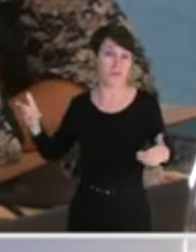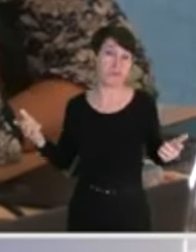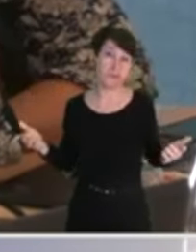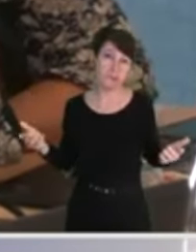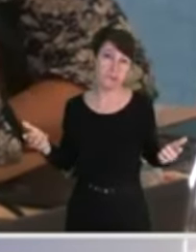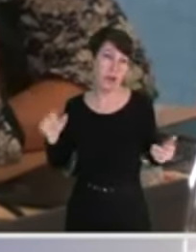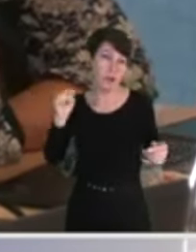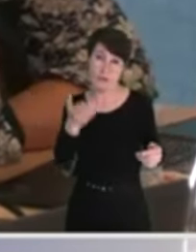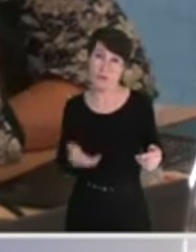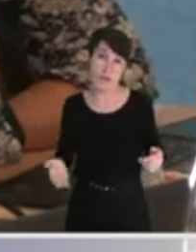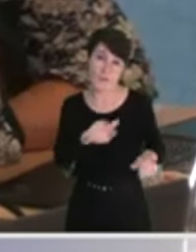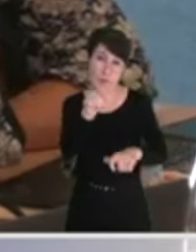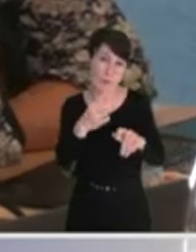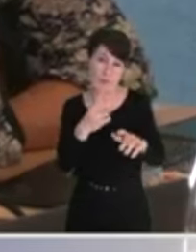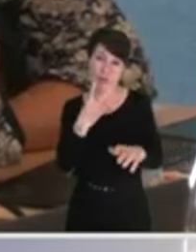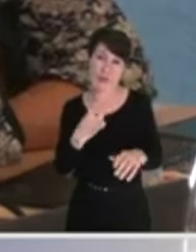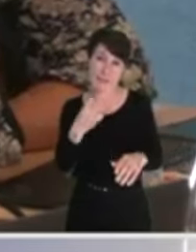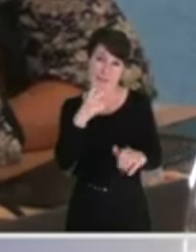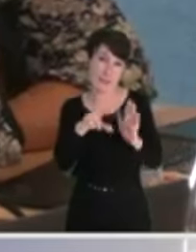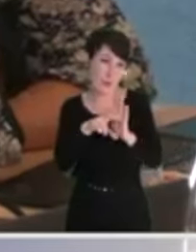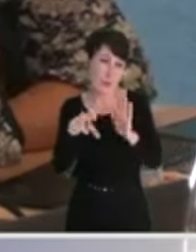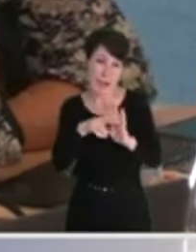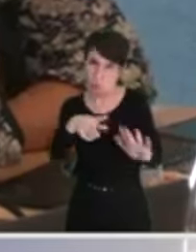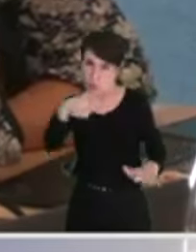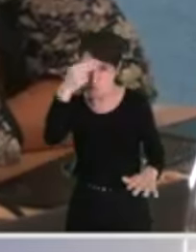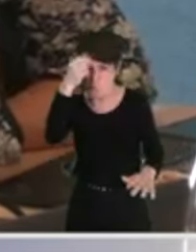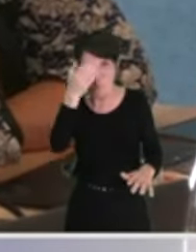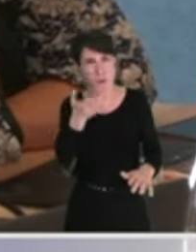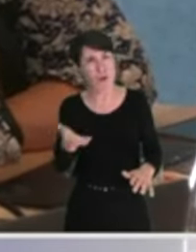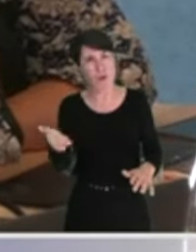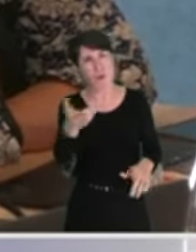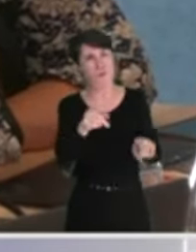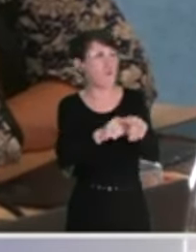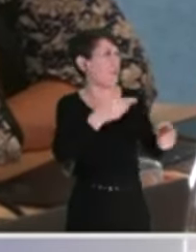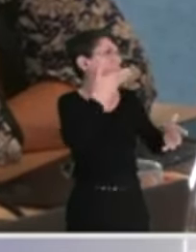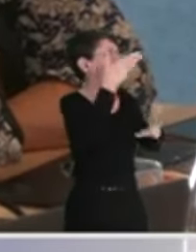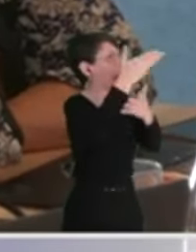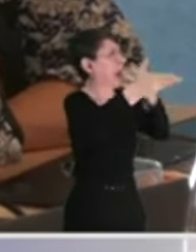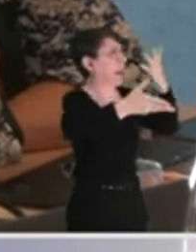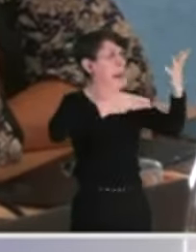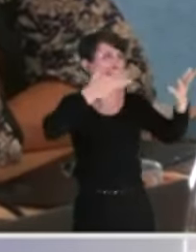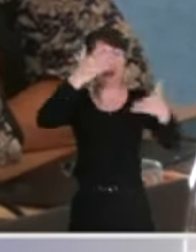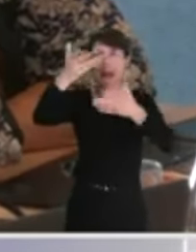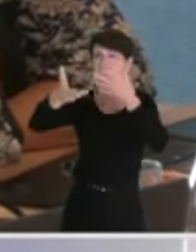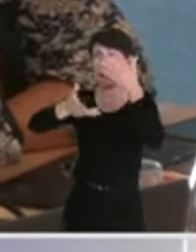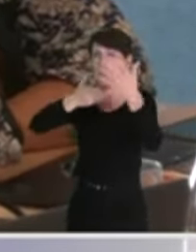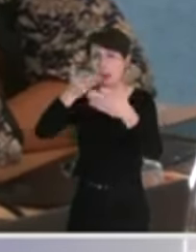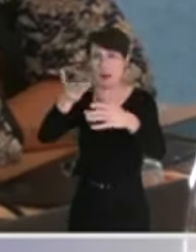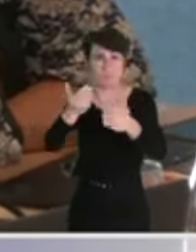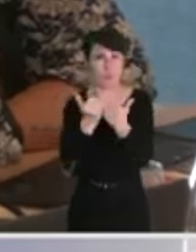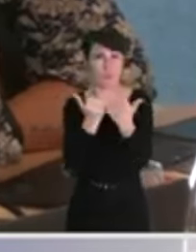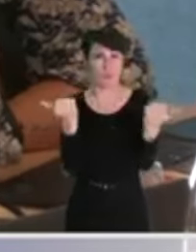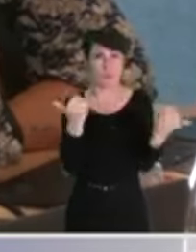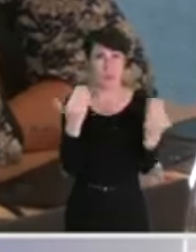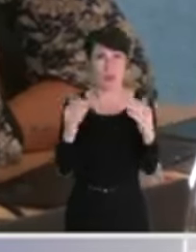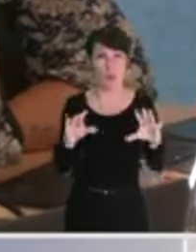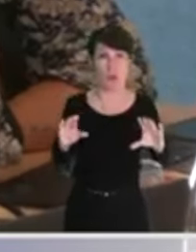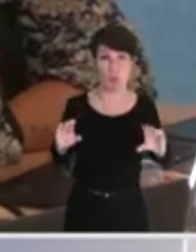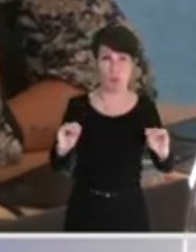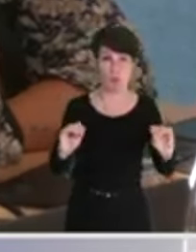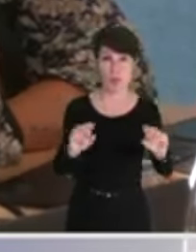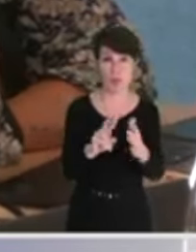cirque de communication est démesurée par rapport à la réalité, ça a été dit